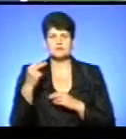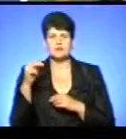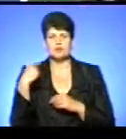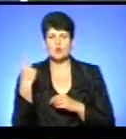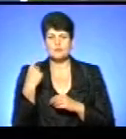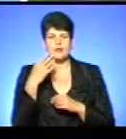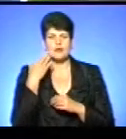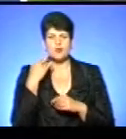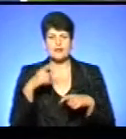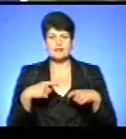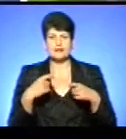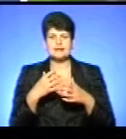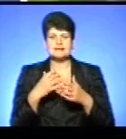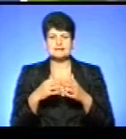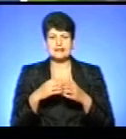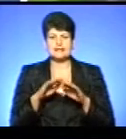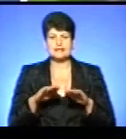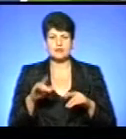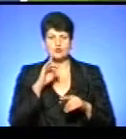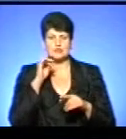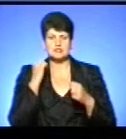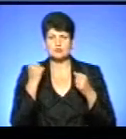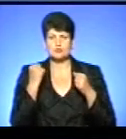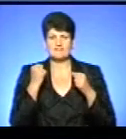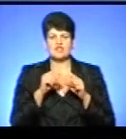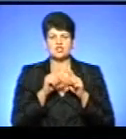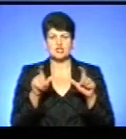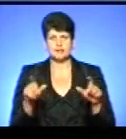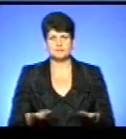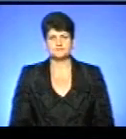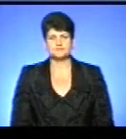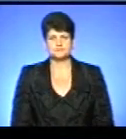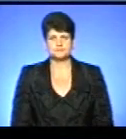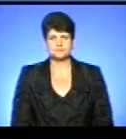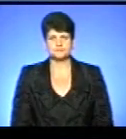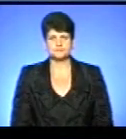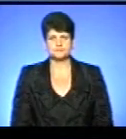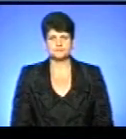області з легкої атлетики серед дитячо-юнацьких спортивних шкіл. Музика